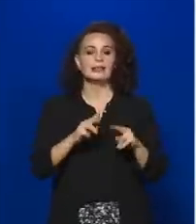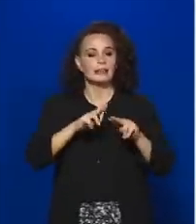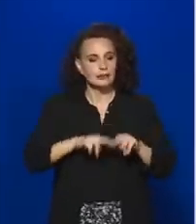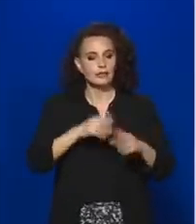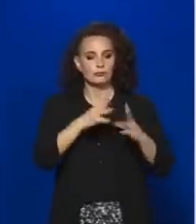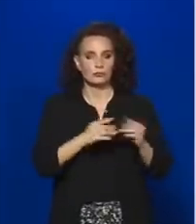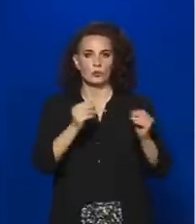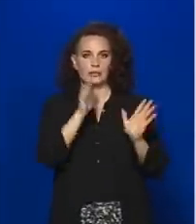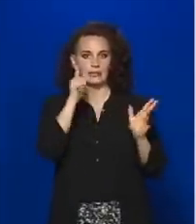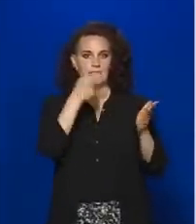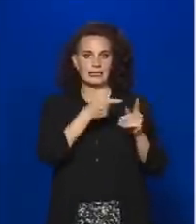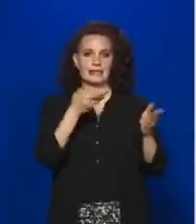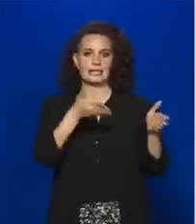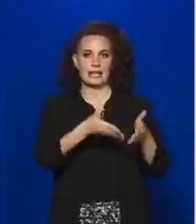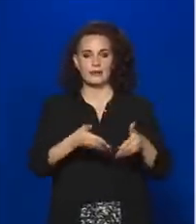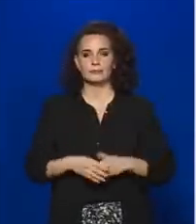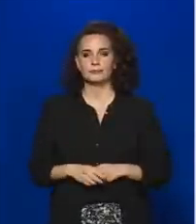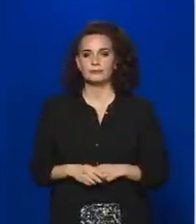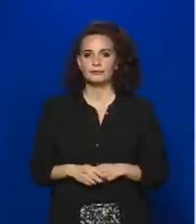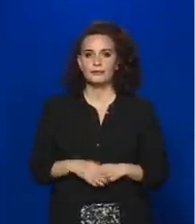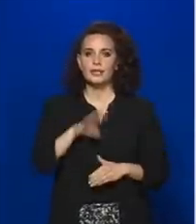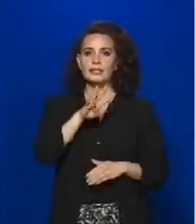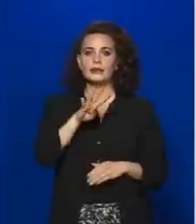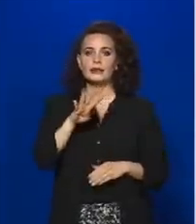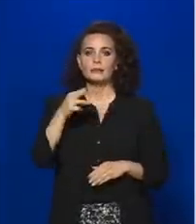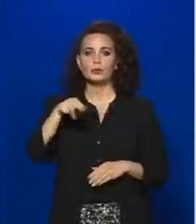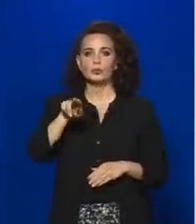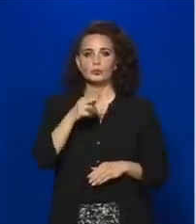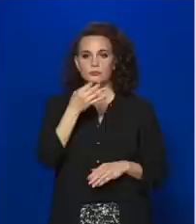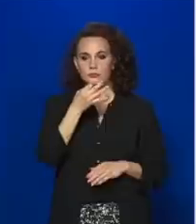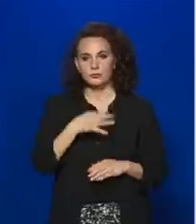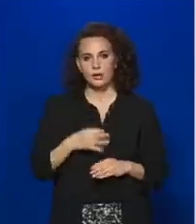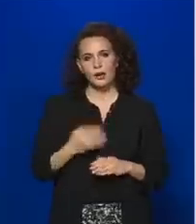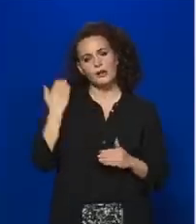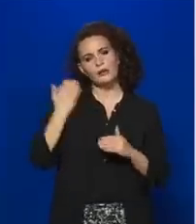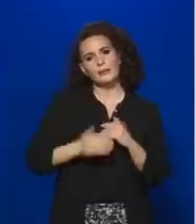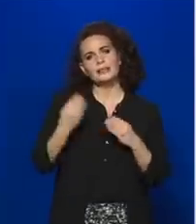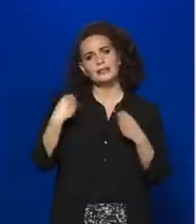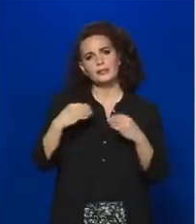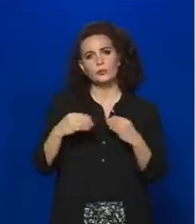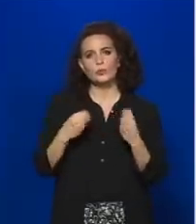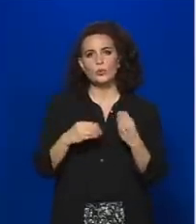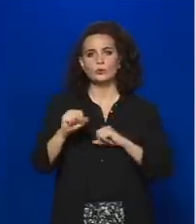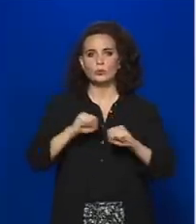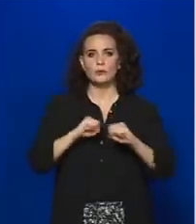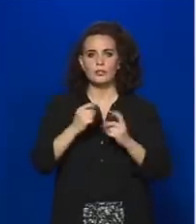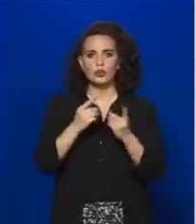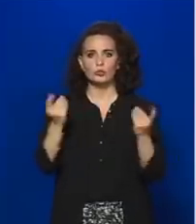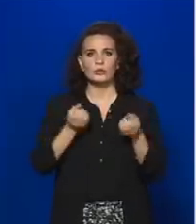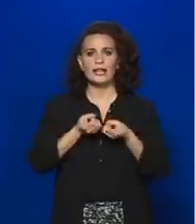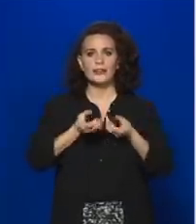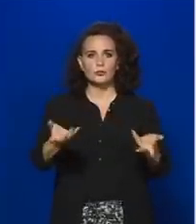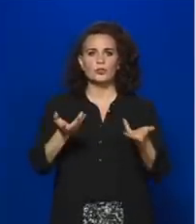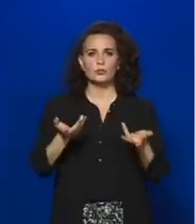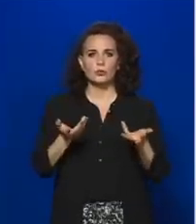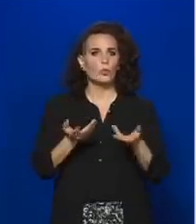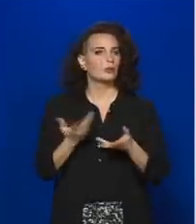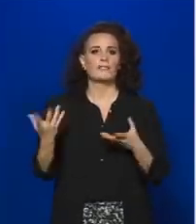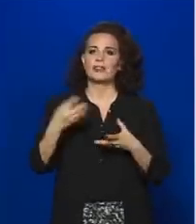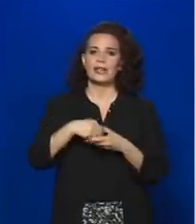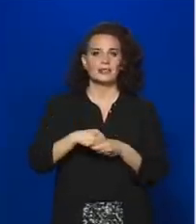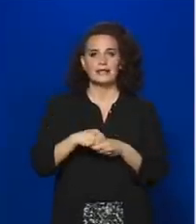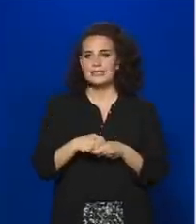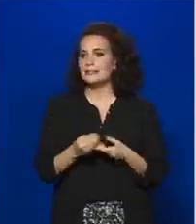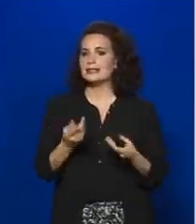A 444.hu kérdése a következő. Meddig tartják indokoltnak, hogy a kormányzati sajtótájékoztatókon nevehessen részt, ne